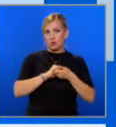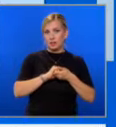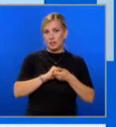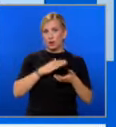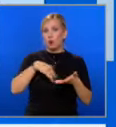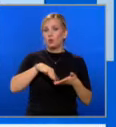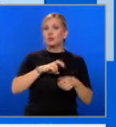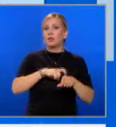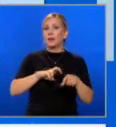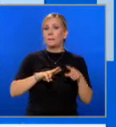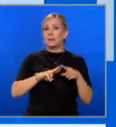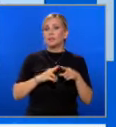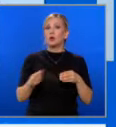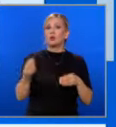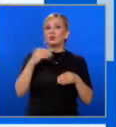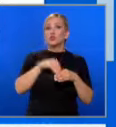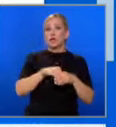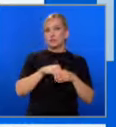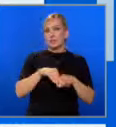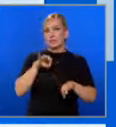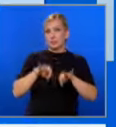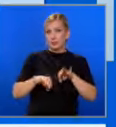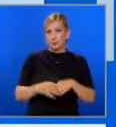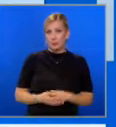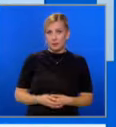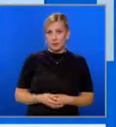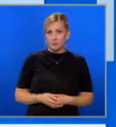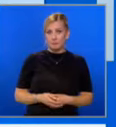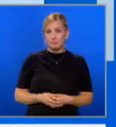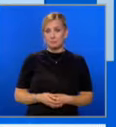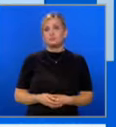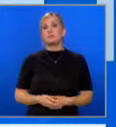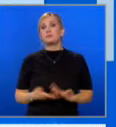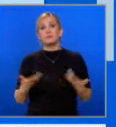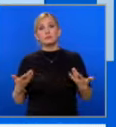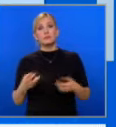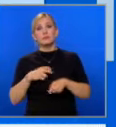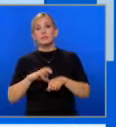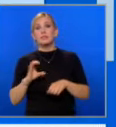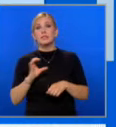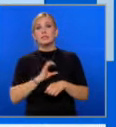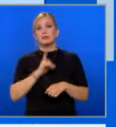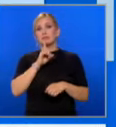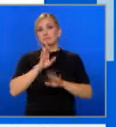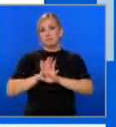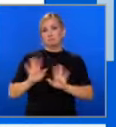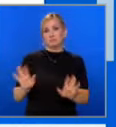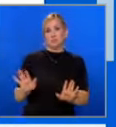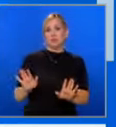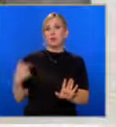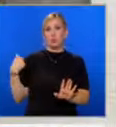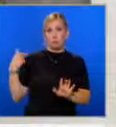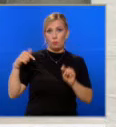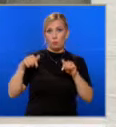Певски за участие в предстоящите парламентарни избори. Днес от ДПС ново начало запазиха мълчание, те до момента